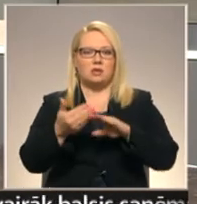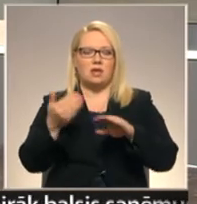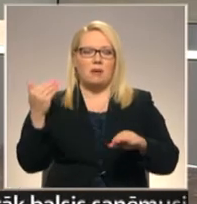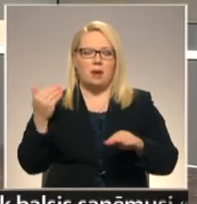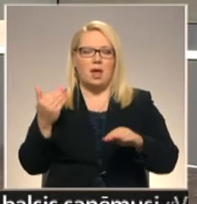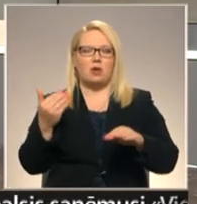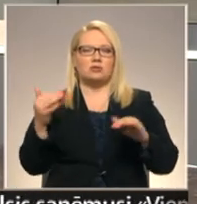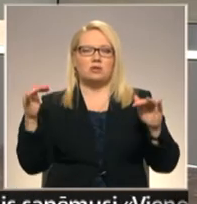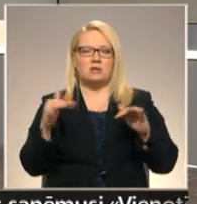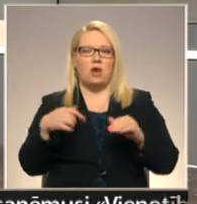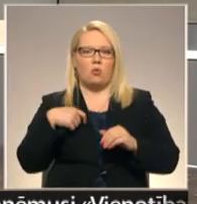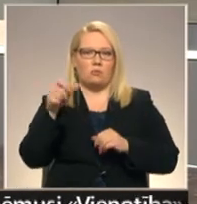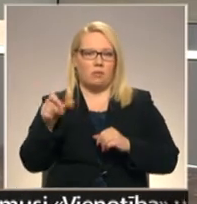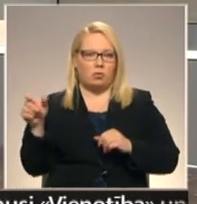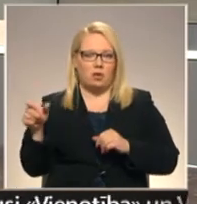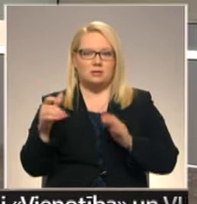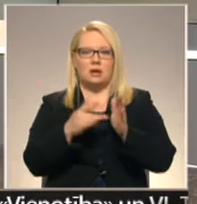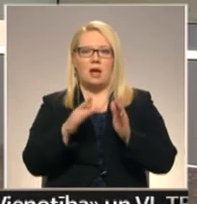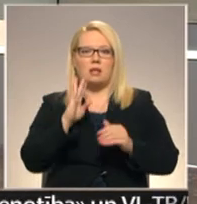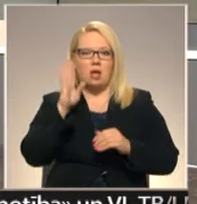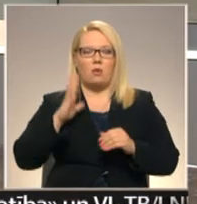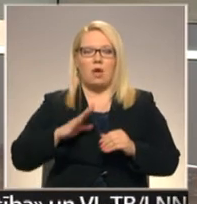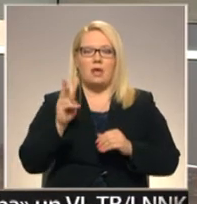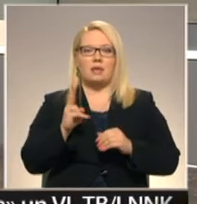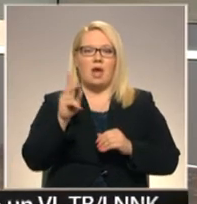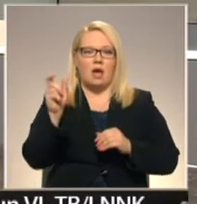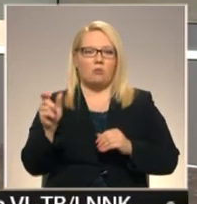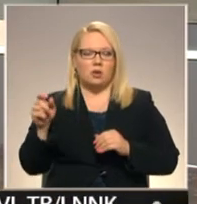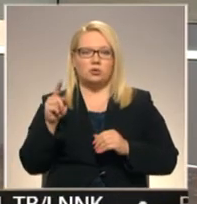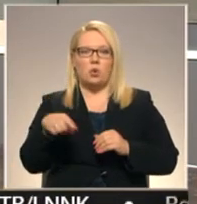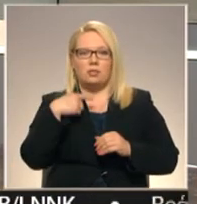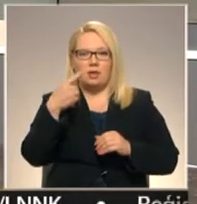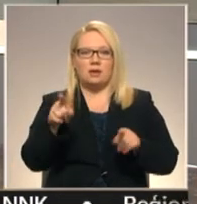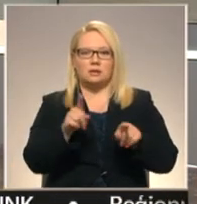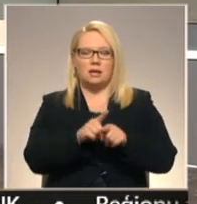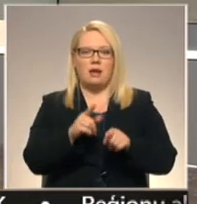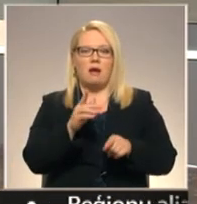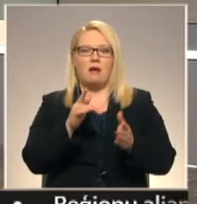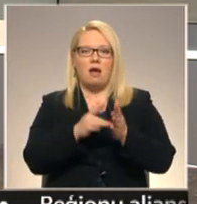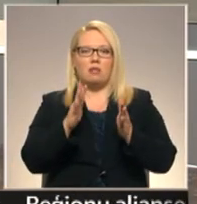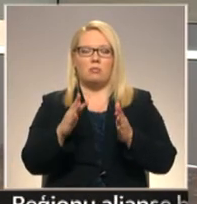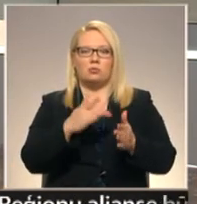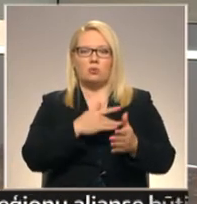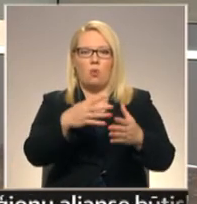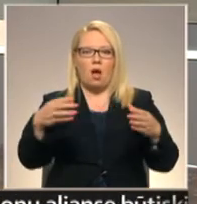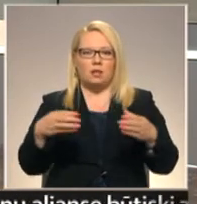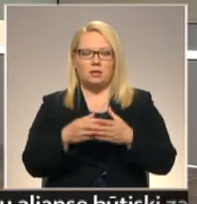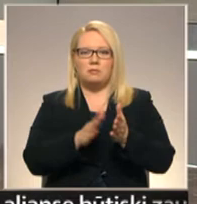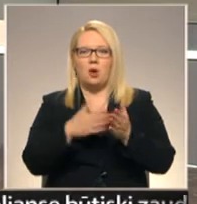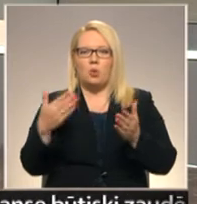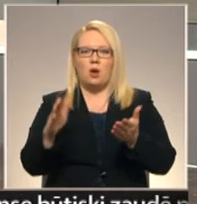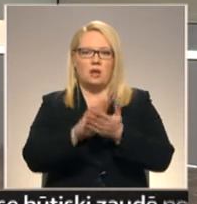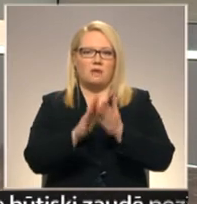iepriekšējo sasaukuma deputātus. Kāda nākotne gaida ķekaunieks, to noteikts arī tas, kāda būs koalīcija, par ko